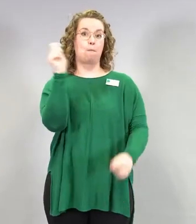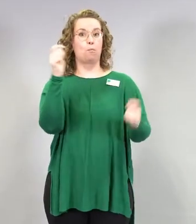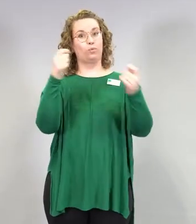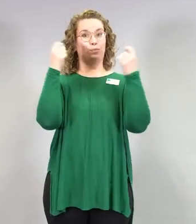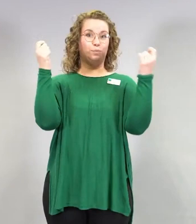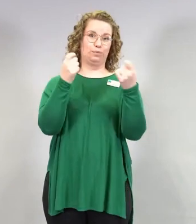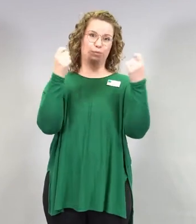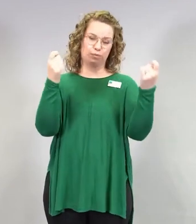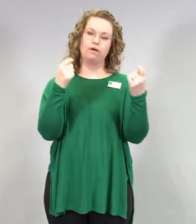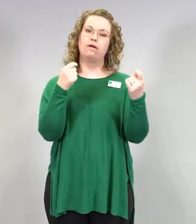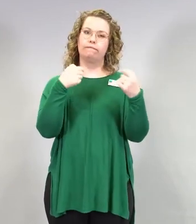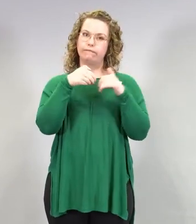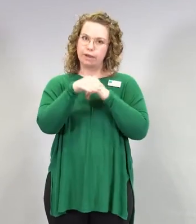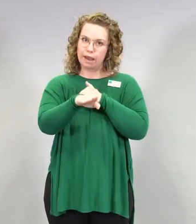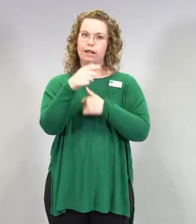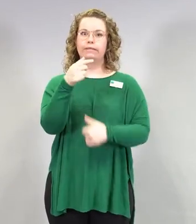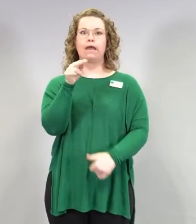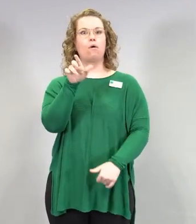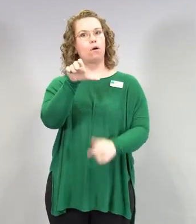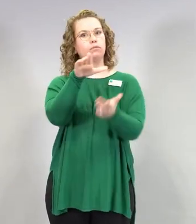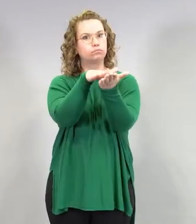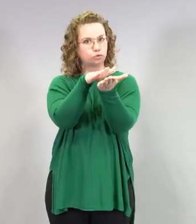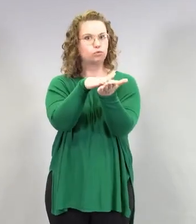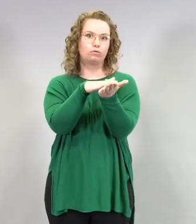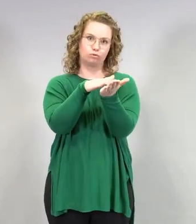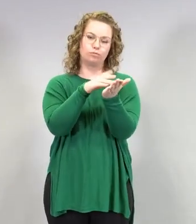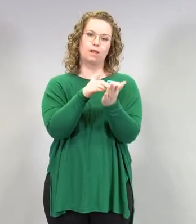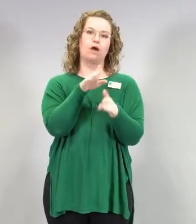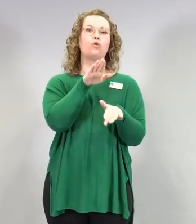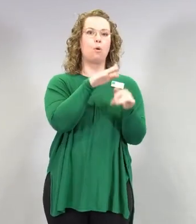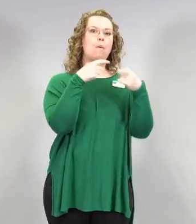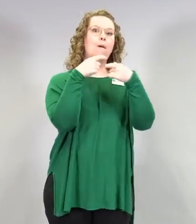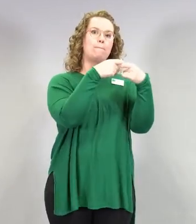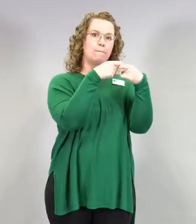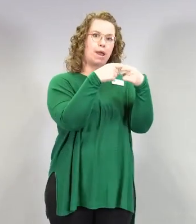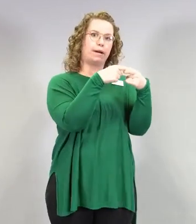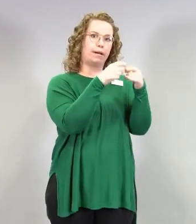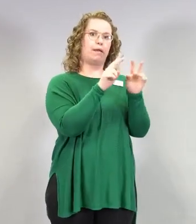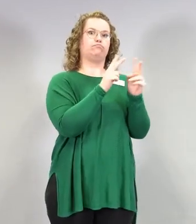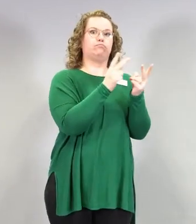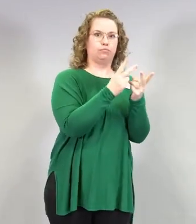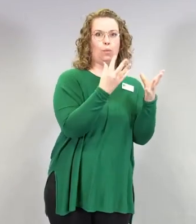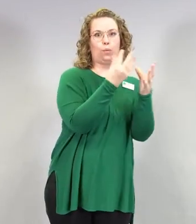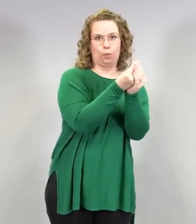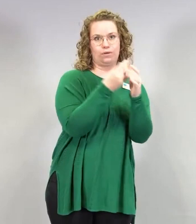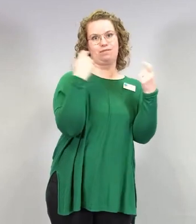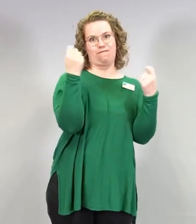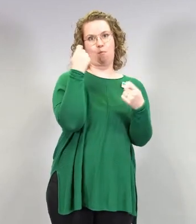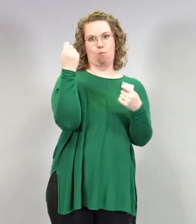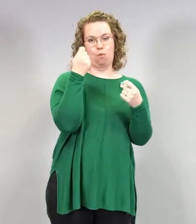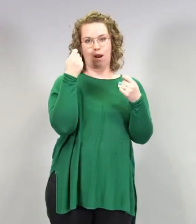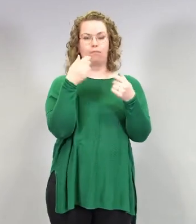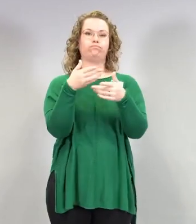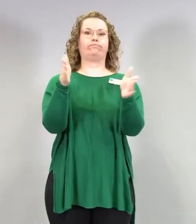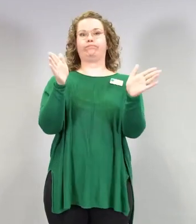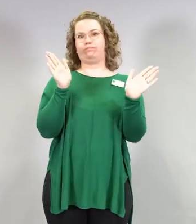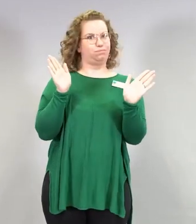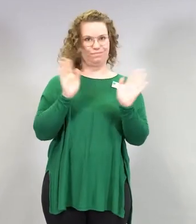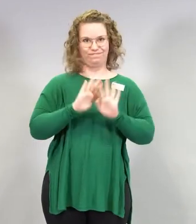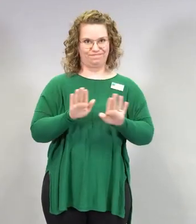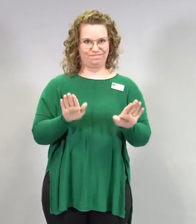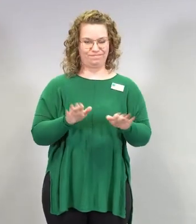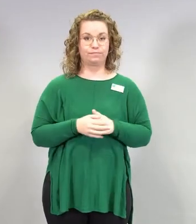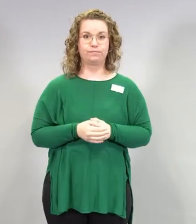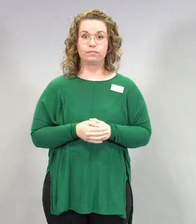ydinporukalla omassa kuplassa rauhalliseen tapaan. Mutta sitten meillä pitäisi olla linjoilla